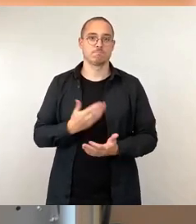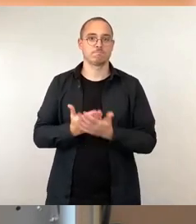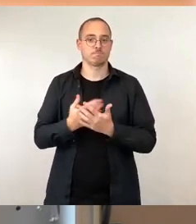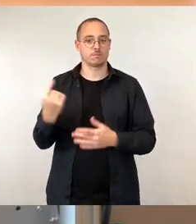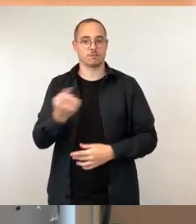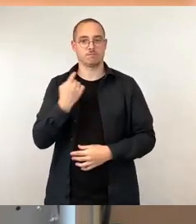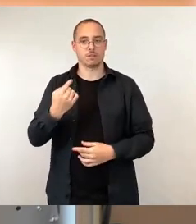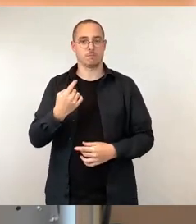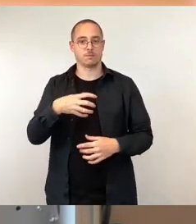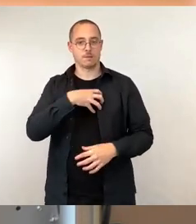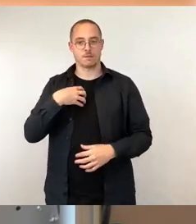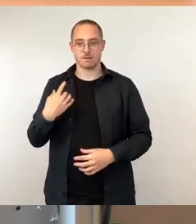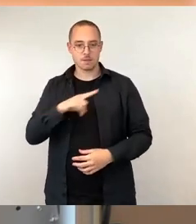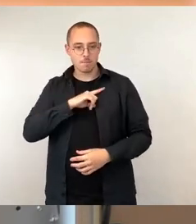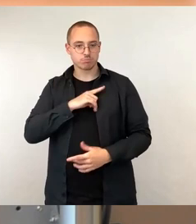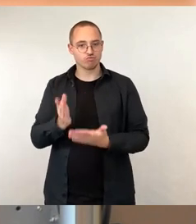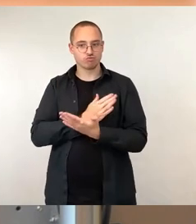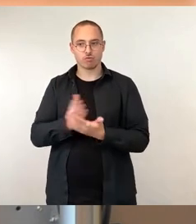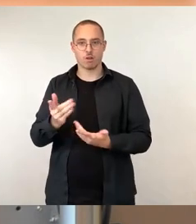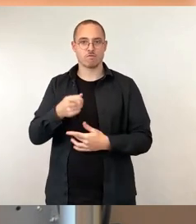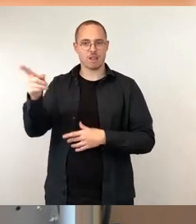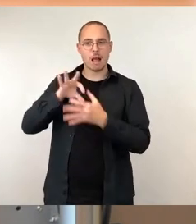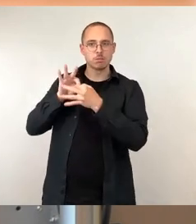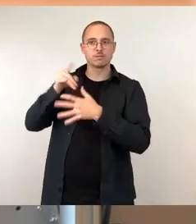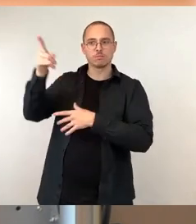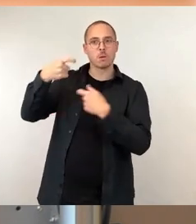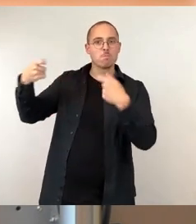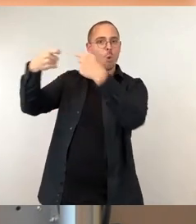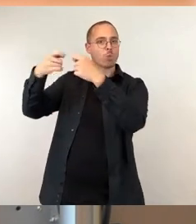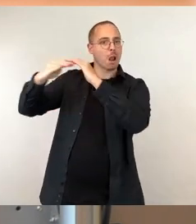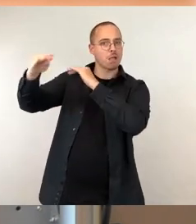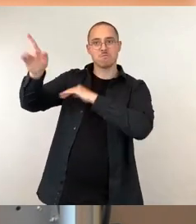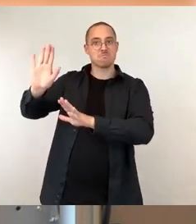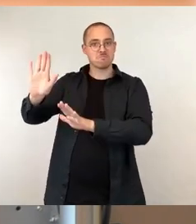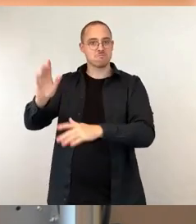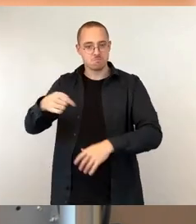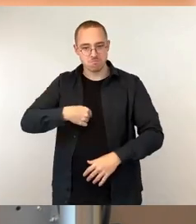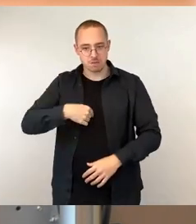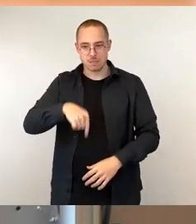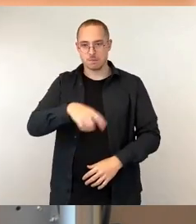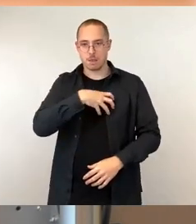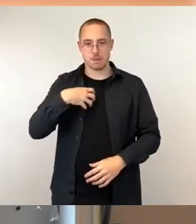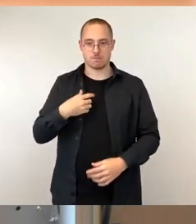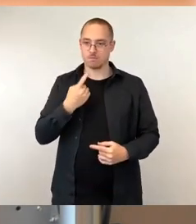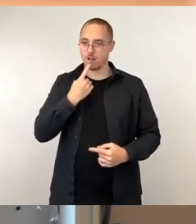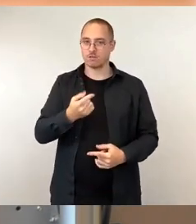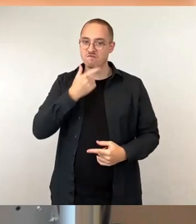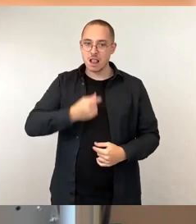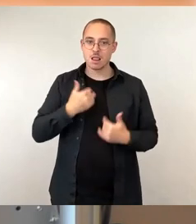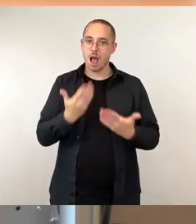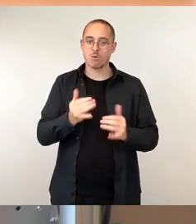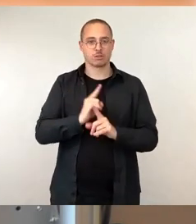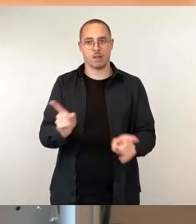sind wir nicht vom Land oder vom Bund abhängig, sondern wir können selber entscheiden, wollen wir das oder wollen wir das nicht. Und genau aus dem Grund unser Antrag.